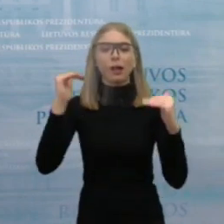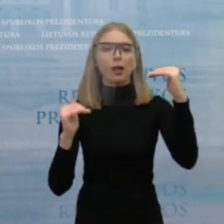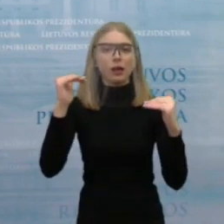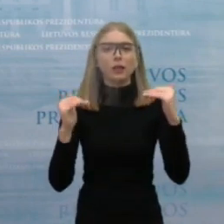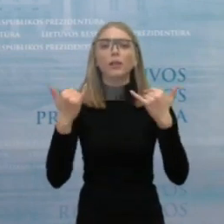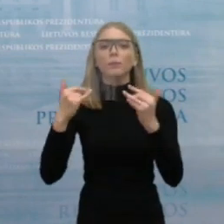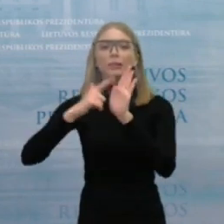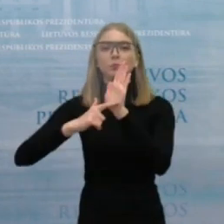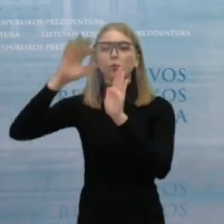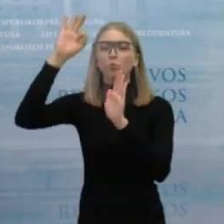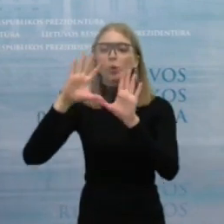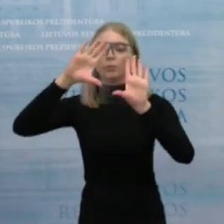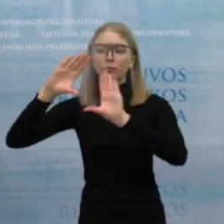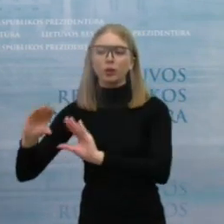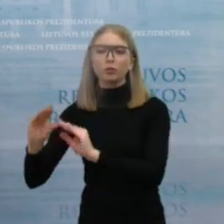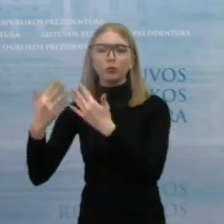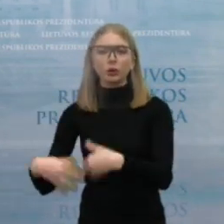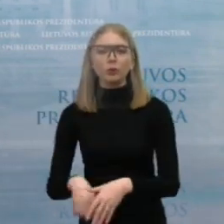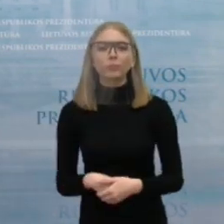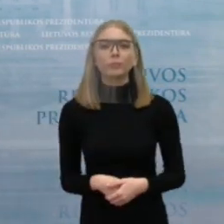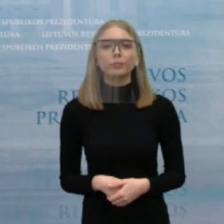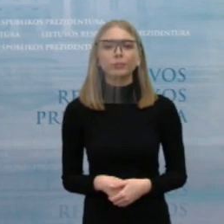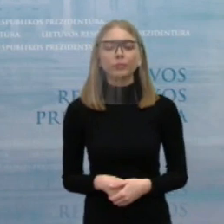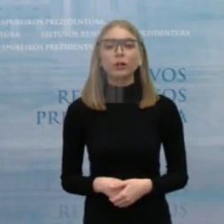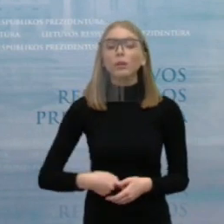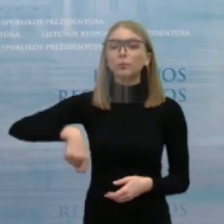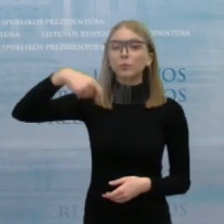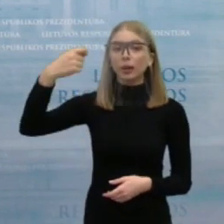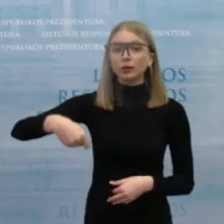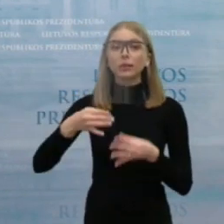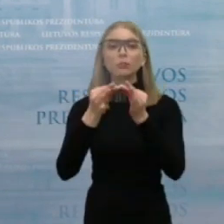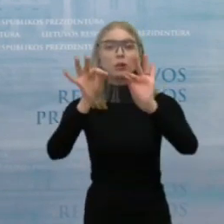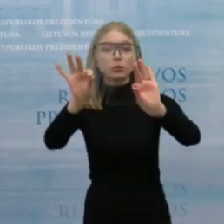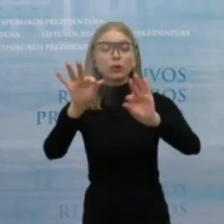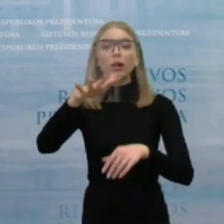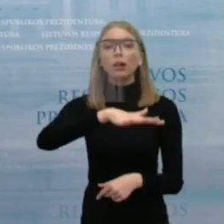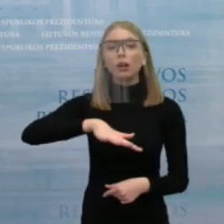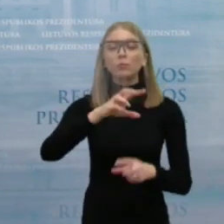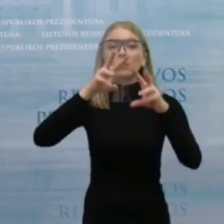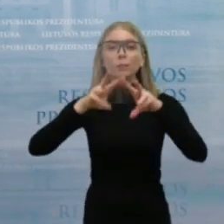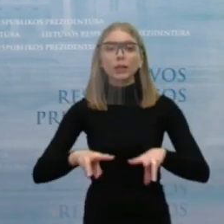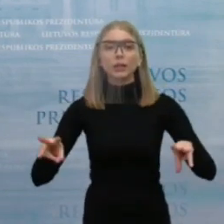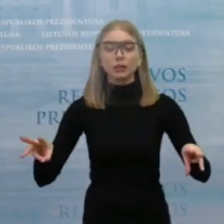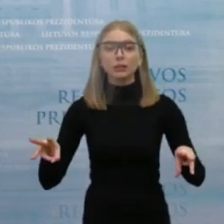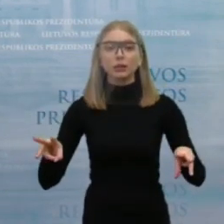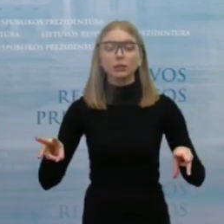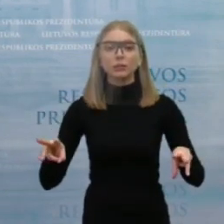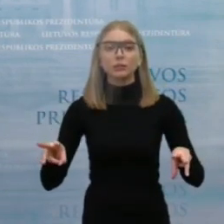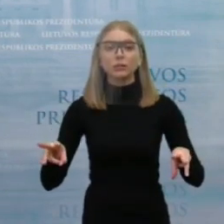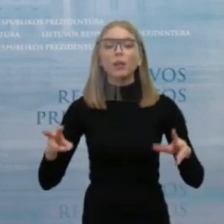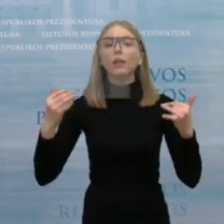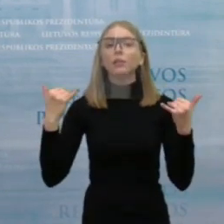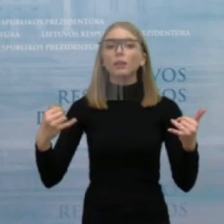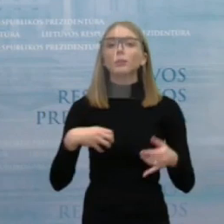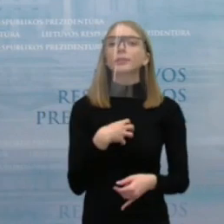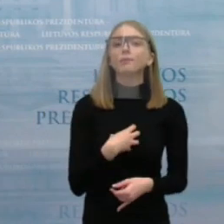Konkrečiai taip pat prezidentas pasiūlė aplinkos ministrui skirti dėmesio